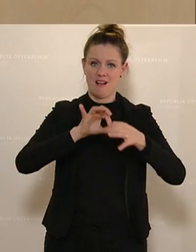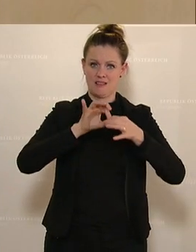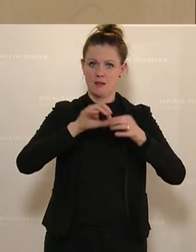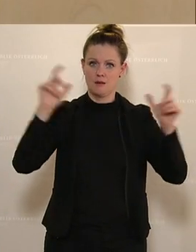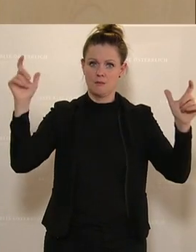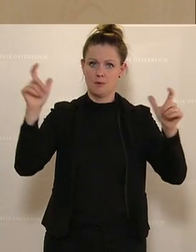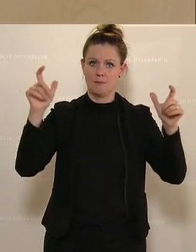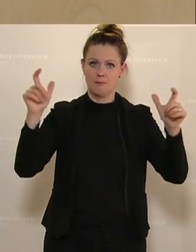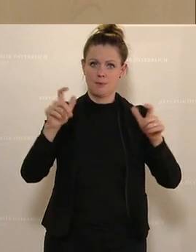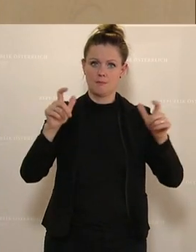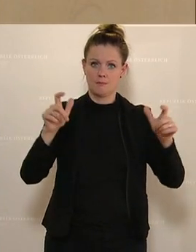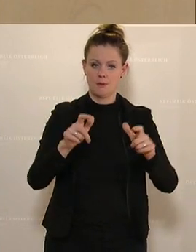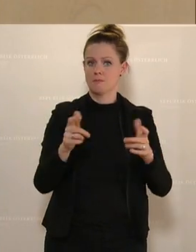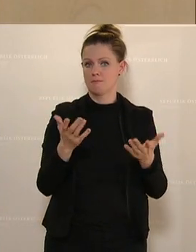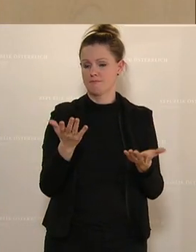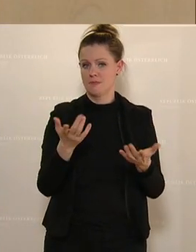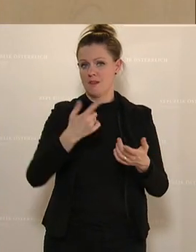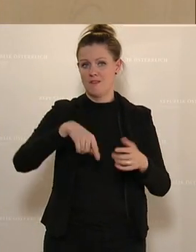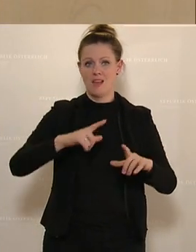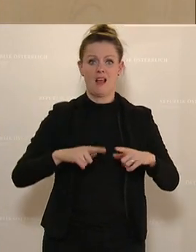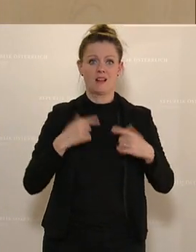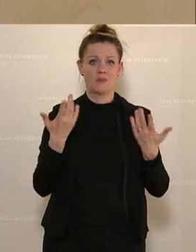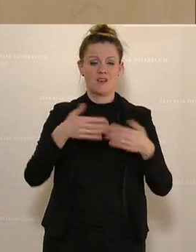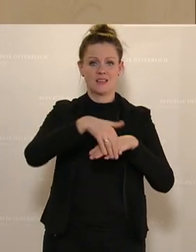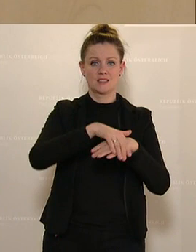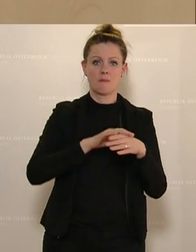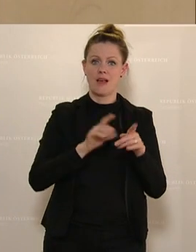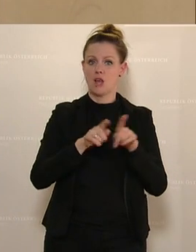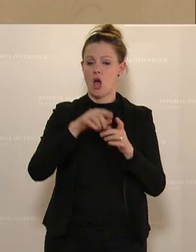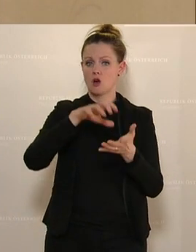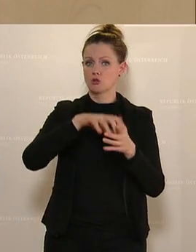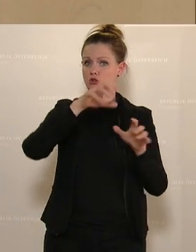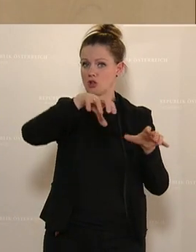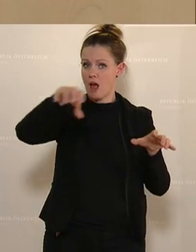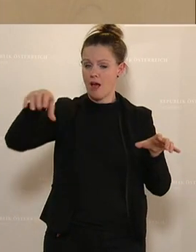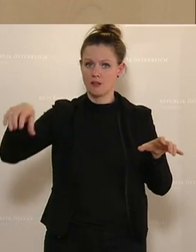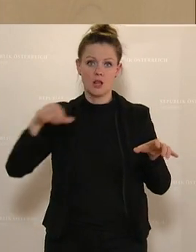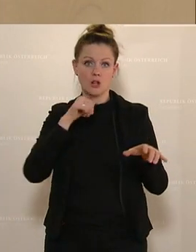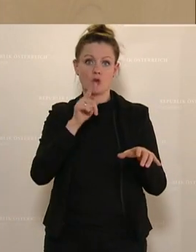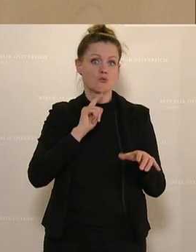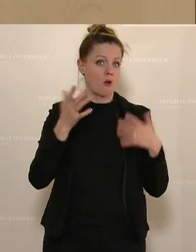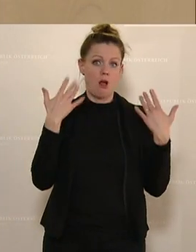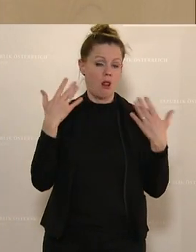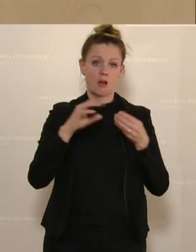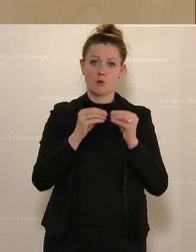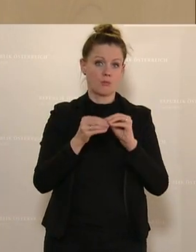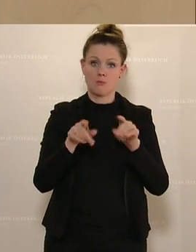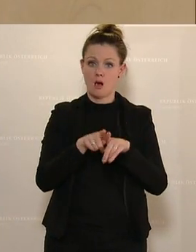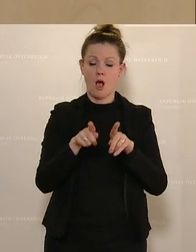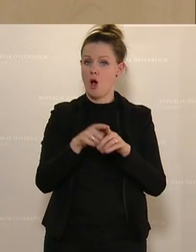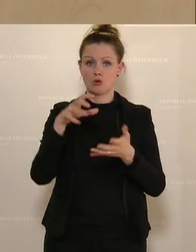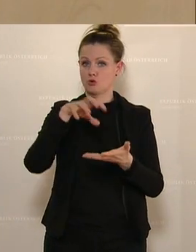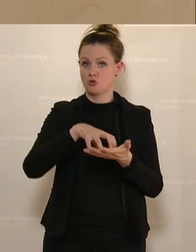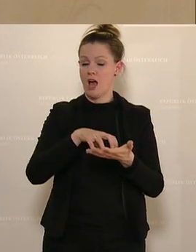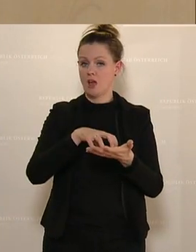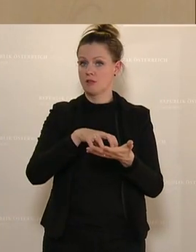kleineres wird. Wir erleben, dass in den Gemeinden, aber auch in Städten, es ist ja schon lange nicht nur mein ländliches Problem, sondern sehr wohl